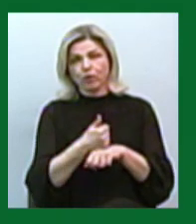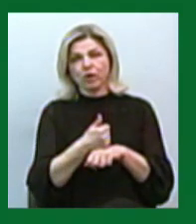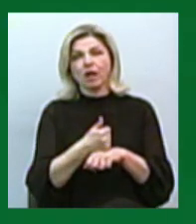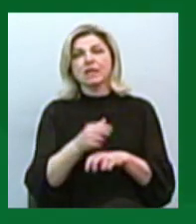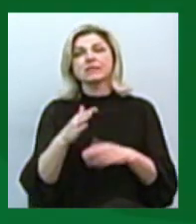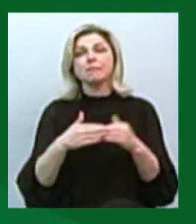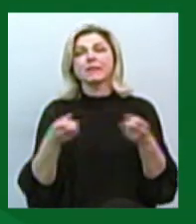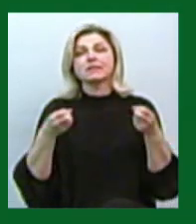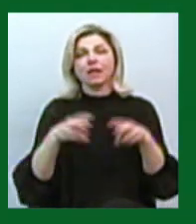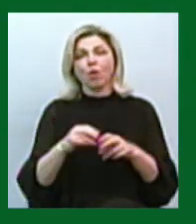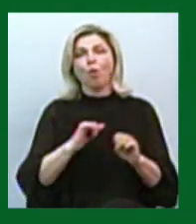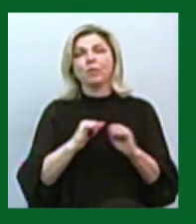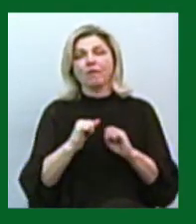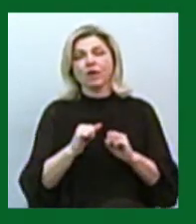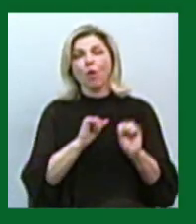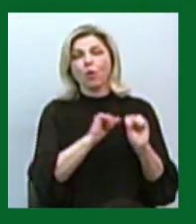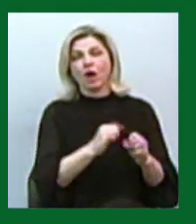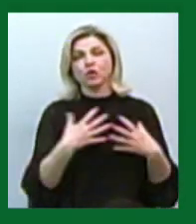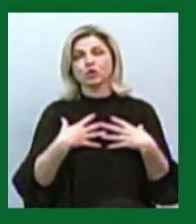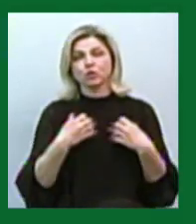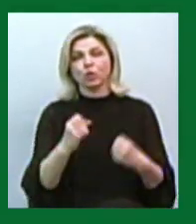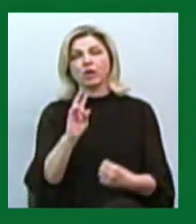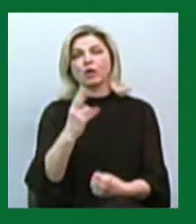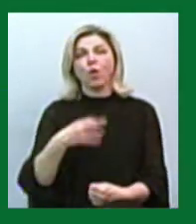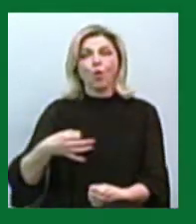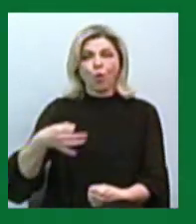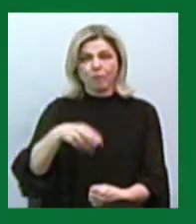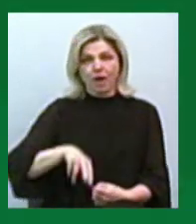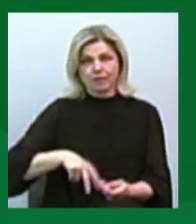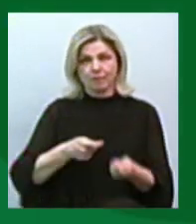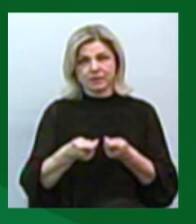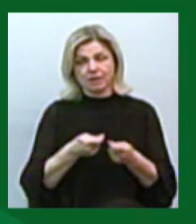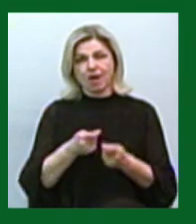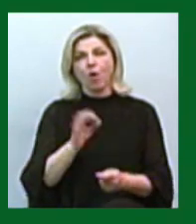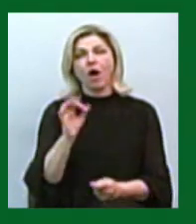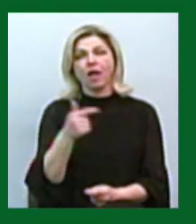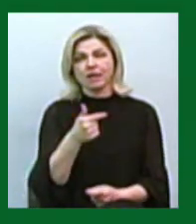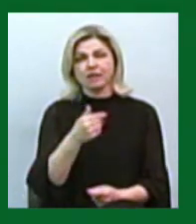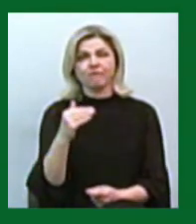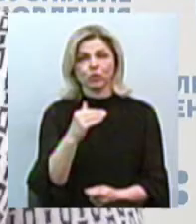спеціалістка управління охорони здоров'я Миколаївської облдержадміністрації Галина Федоренко.